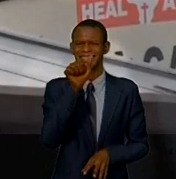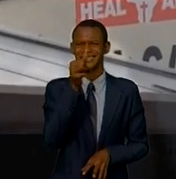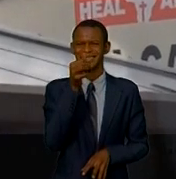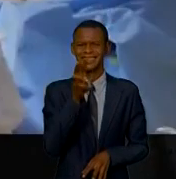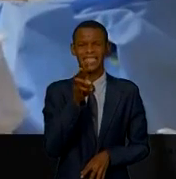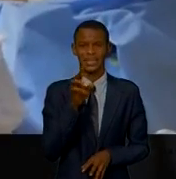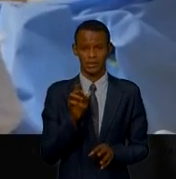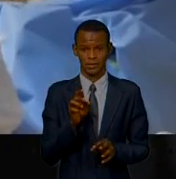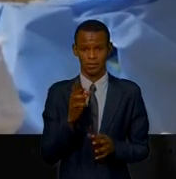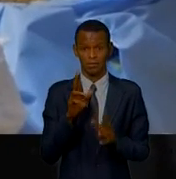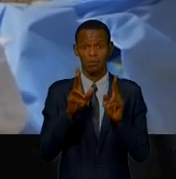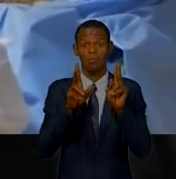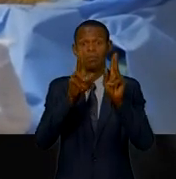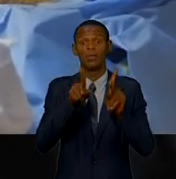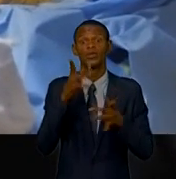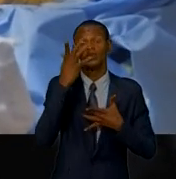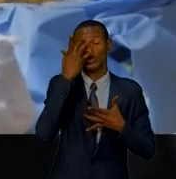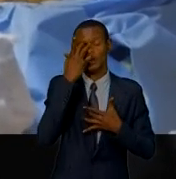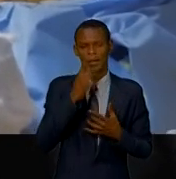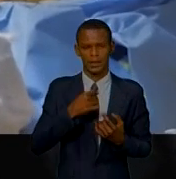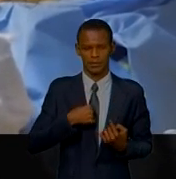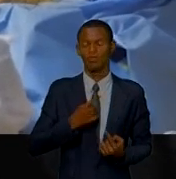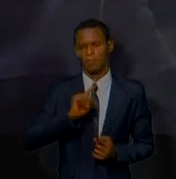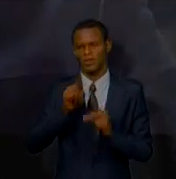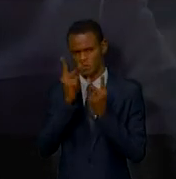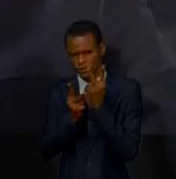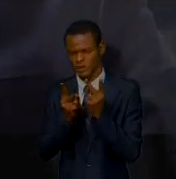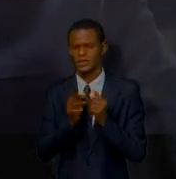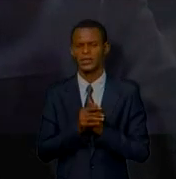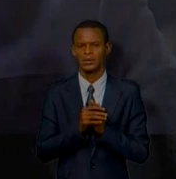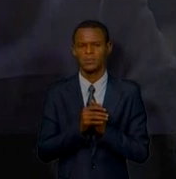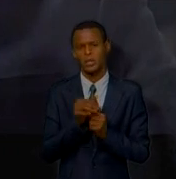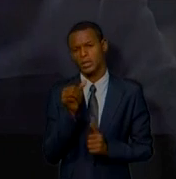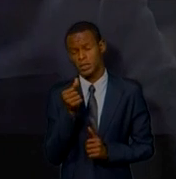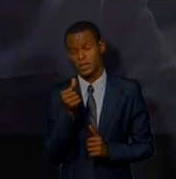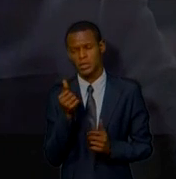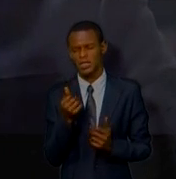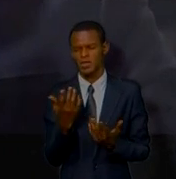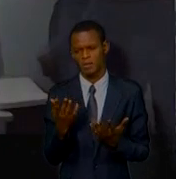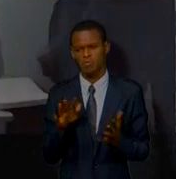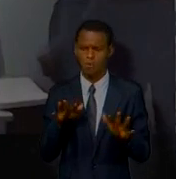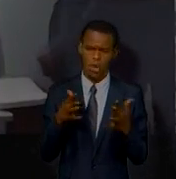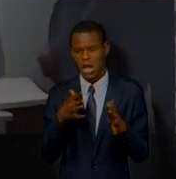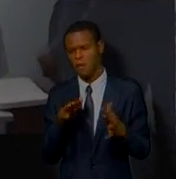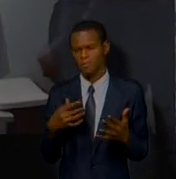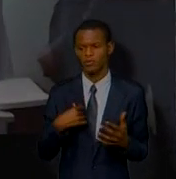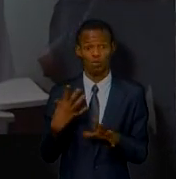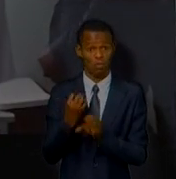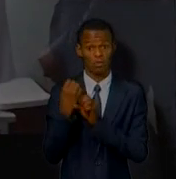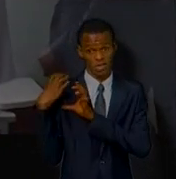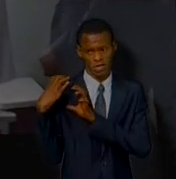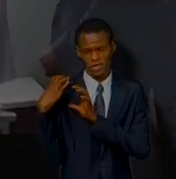visités et 10 sont dans un état de prise en charge au niveau de l'hôpital.